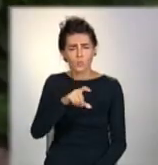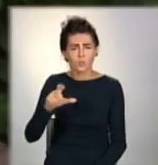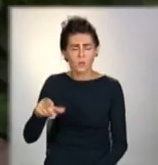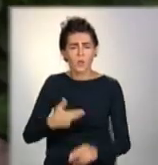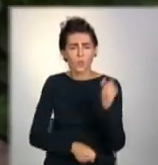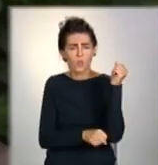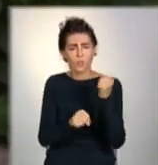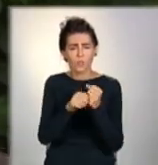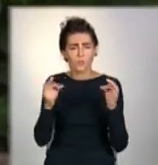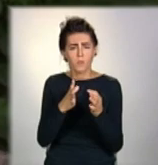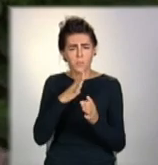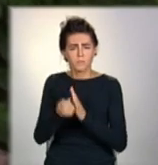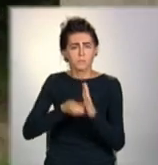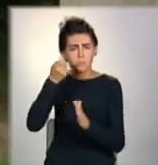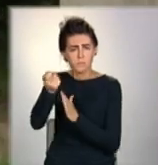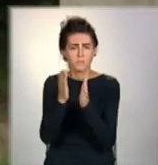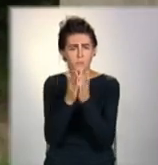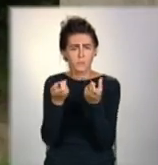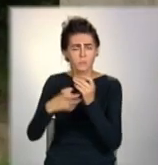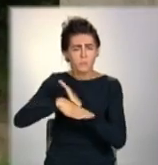комунальники на звернення не реагують.